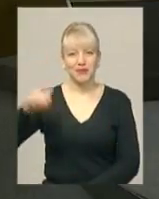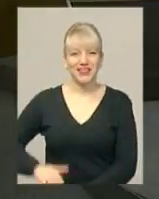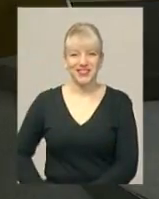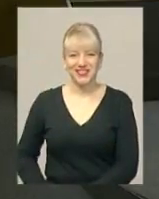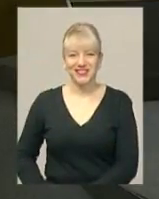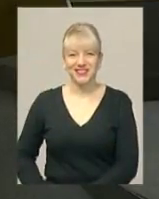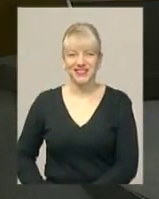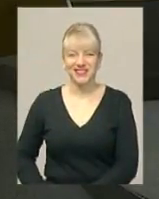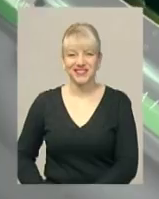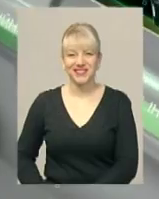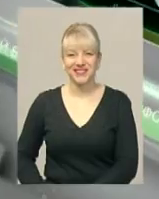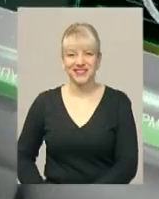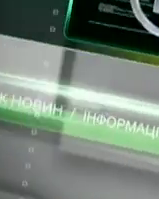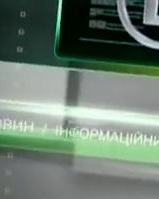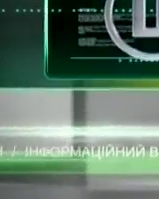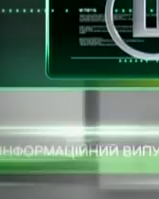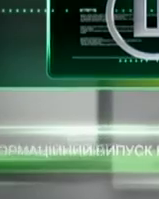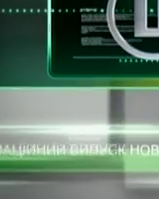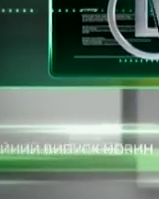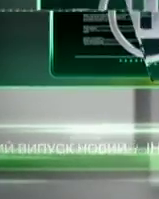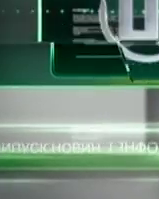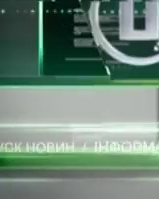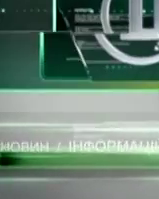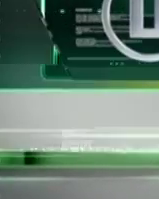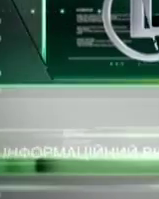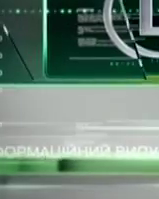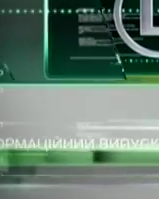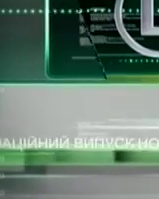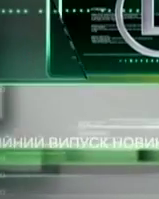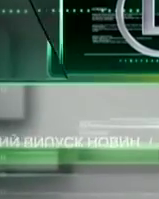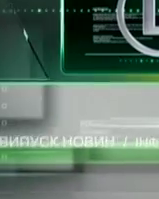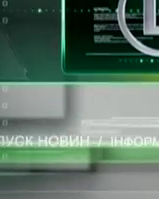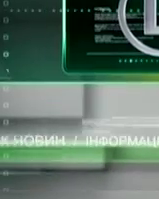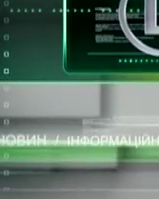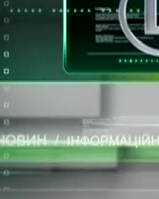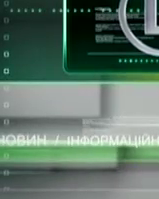Дякую перегляд!